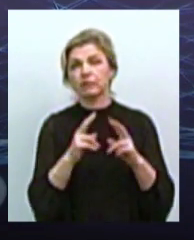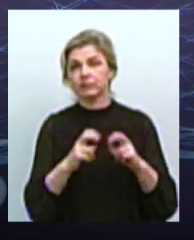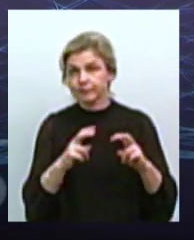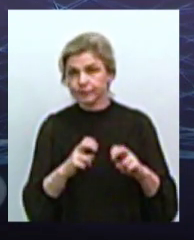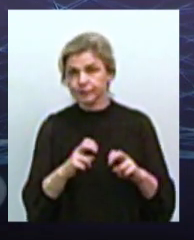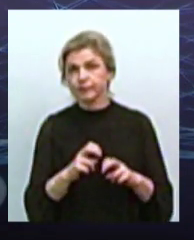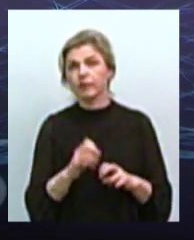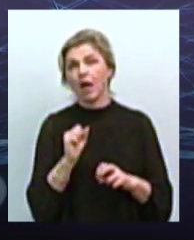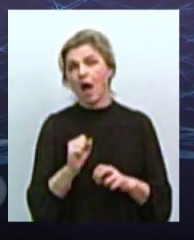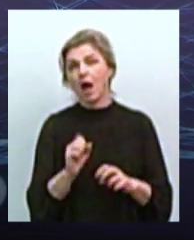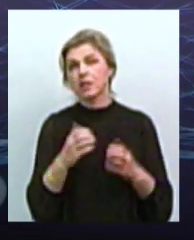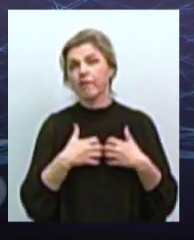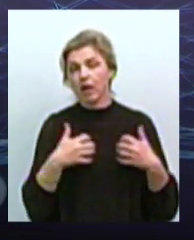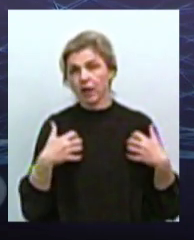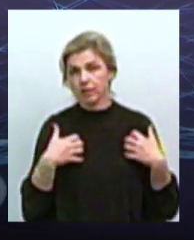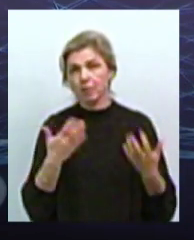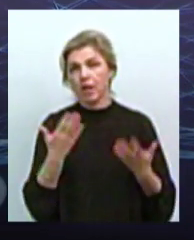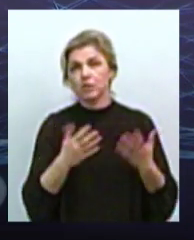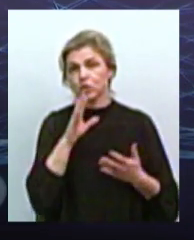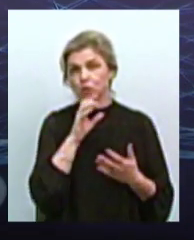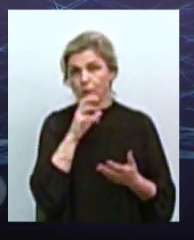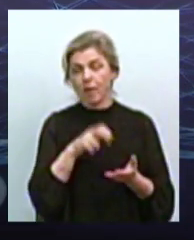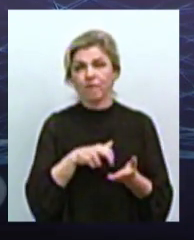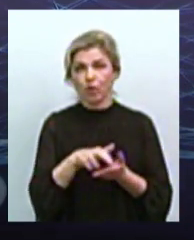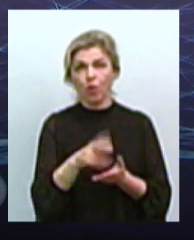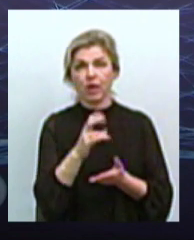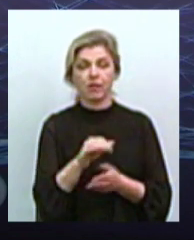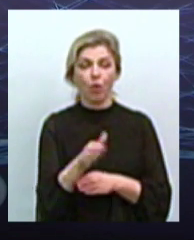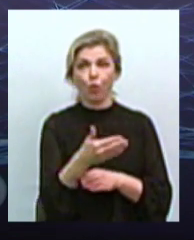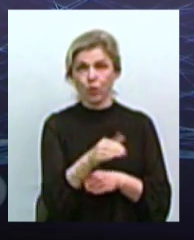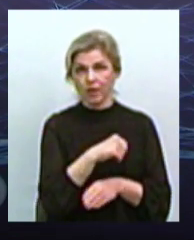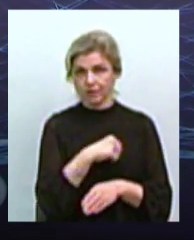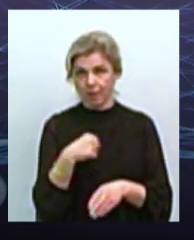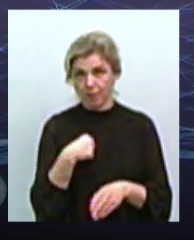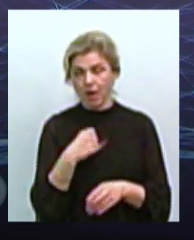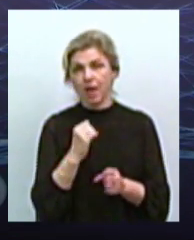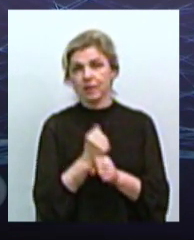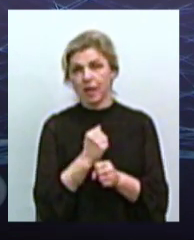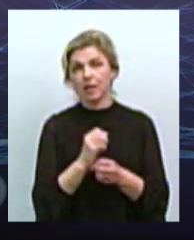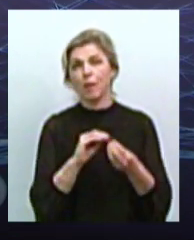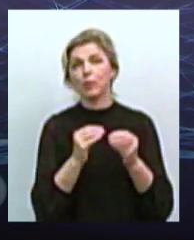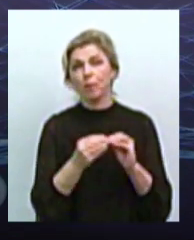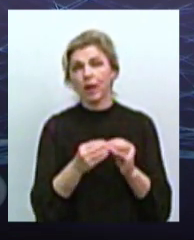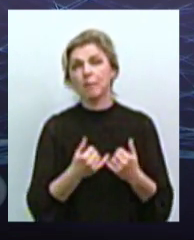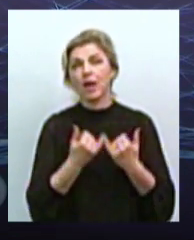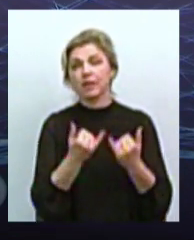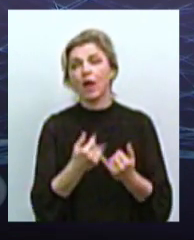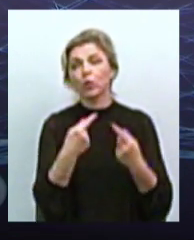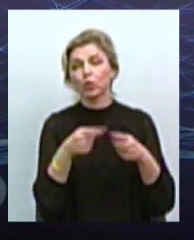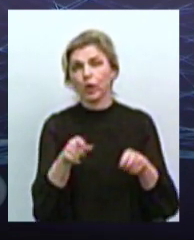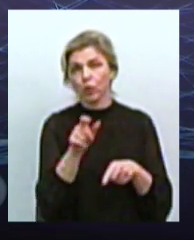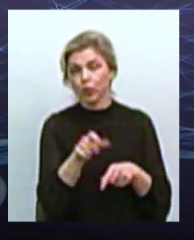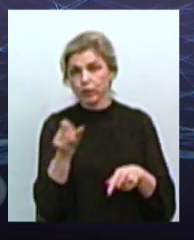В випадку з тваринами, якщо навіть собачка виходить на самовигіл і робить проблеми для решти мешканців міста, або,